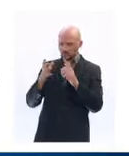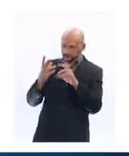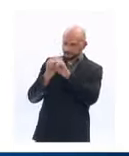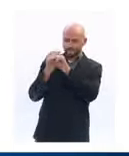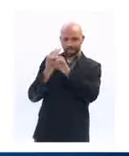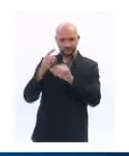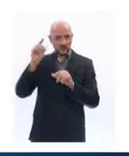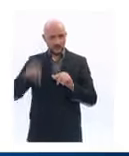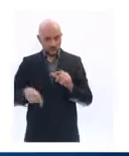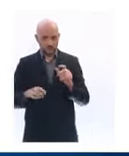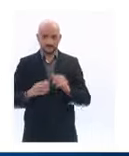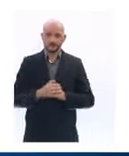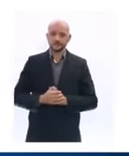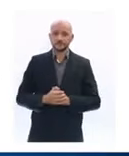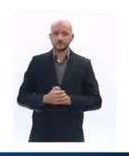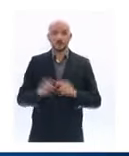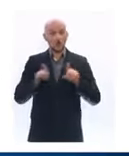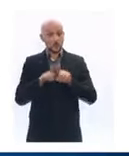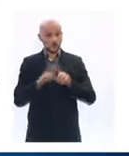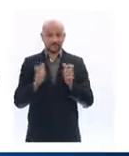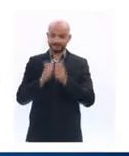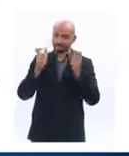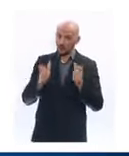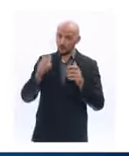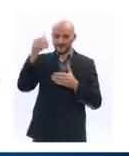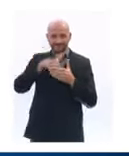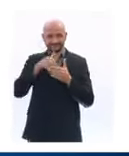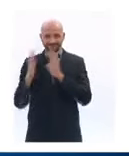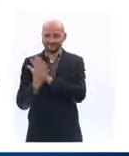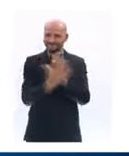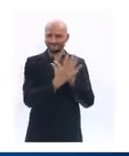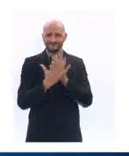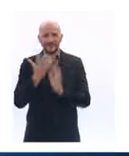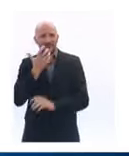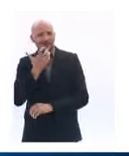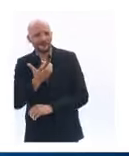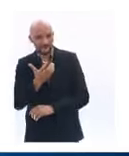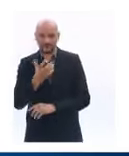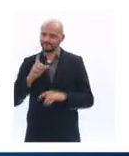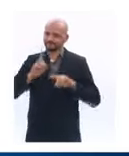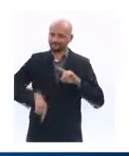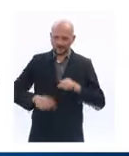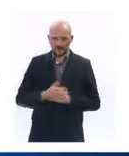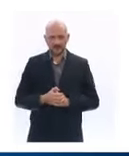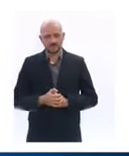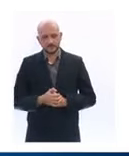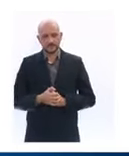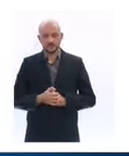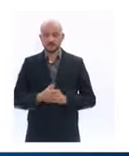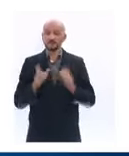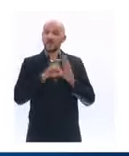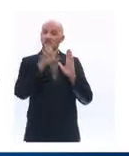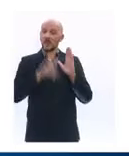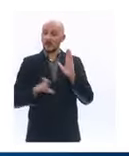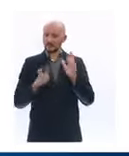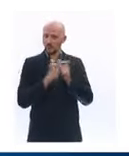Les moments de convivialité en entreprise ne sont pas autorisés. Les restaurants d'entreprises sont maintenus